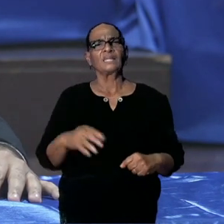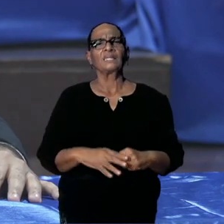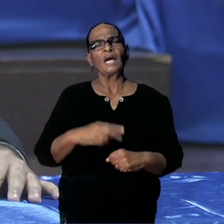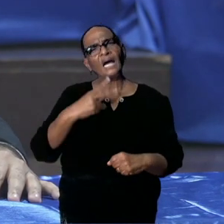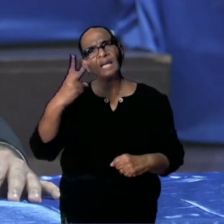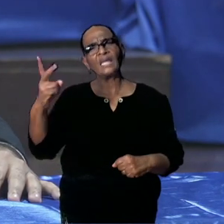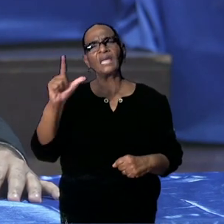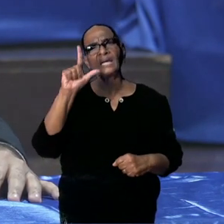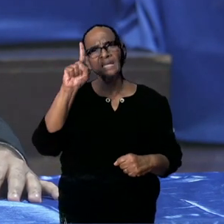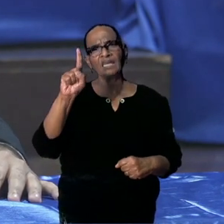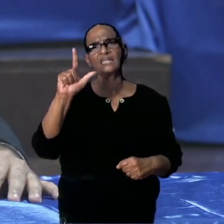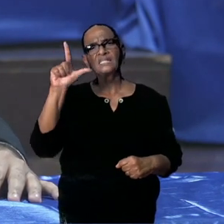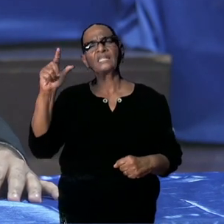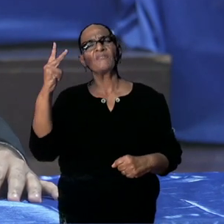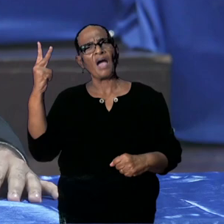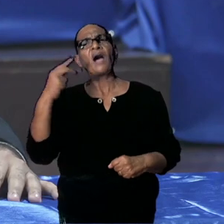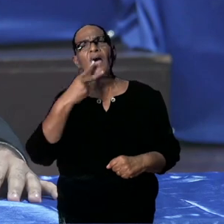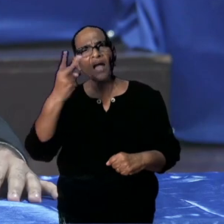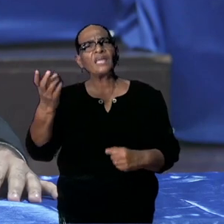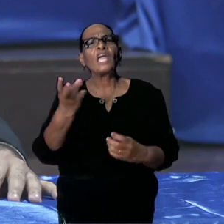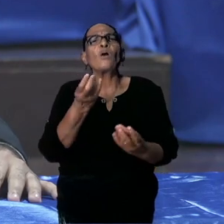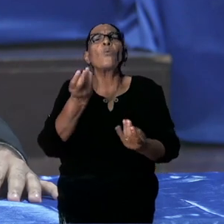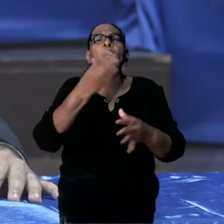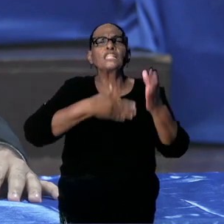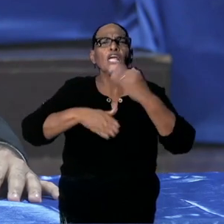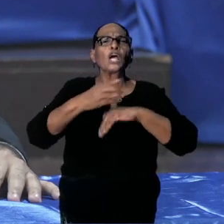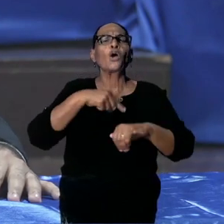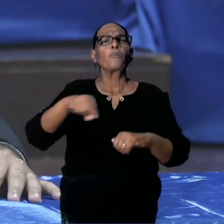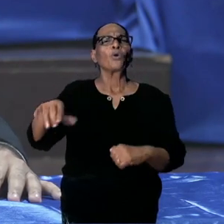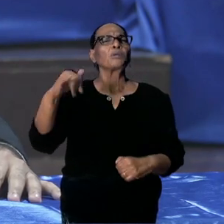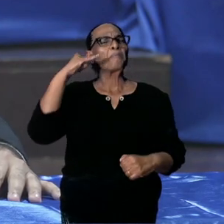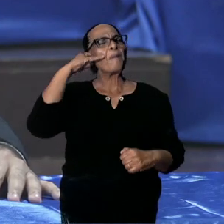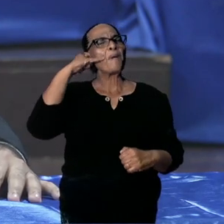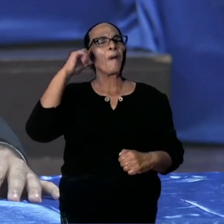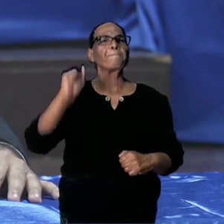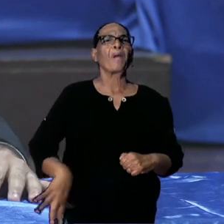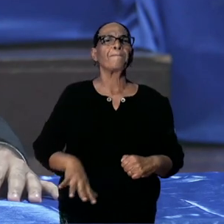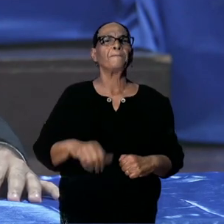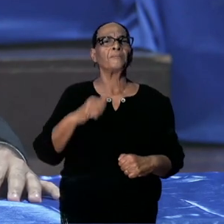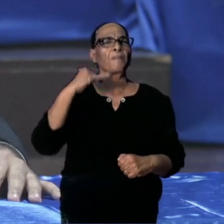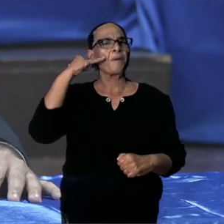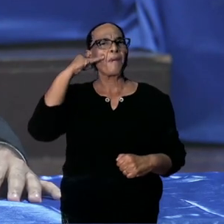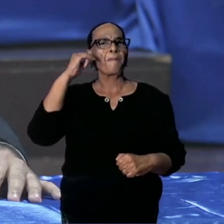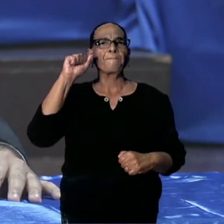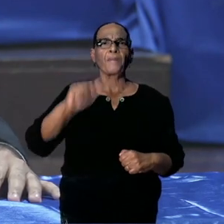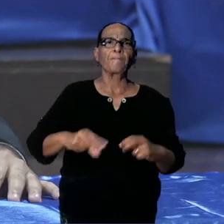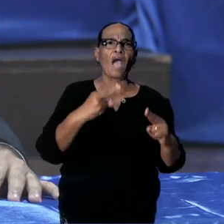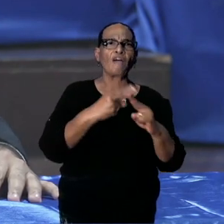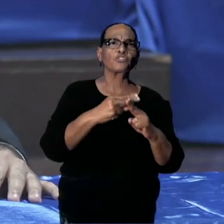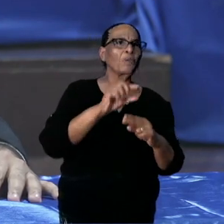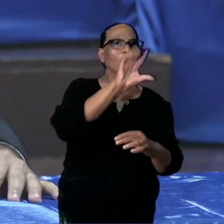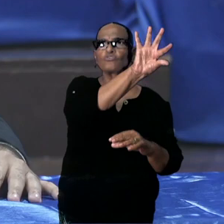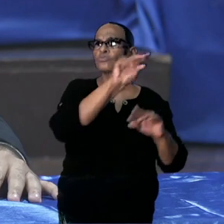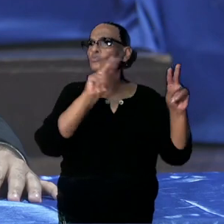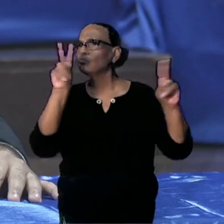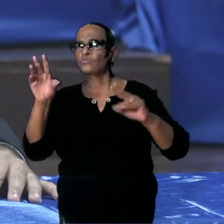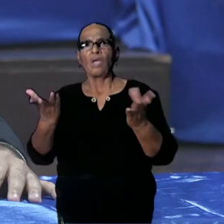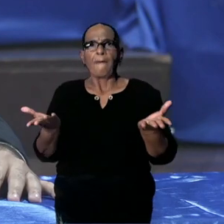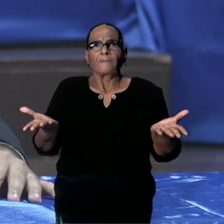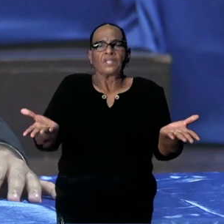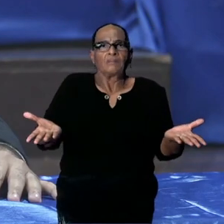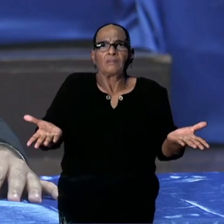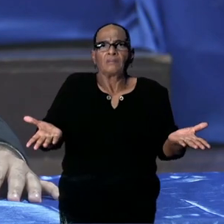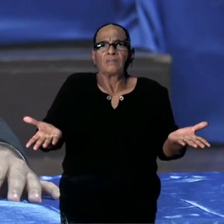en dan ziet u dat proces, hoe het gaat. Mensen leggen de telefoon neer, mensen zijn niet meer bereikbaar, worden afspraak gemaakt, zijn niet meer te vinden. En die mensen